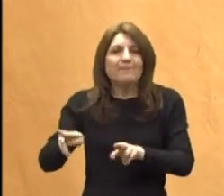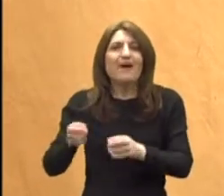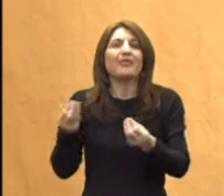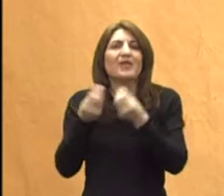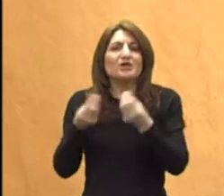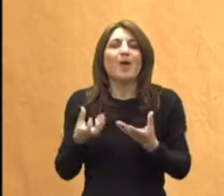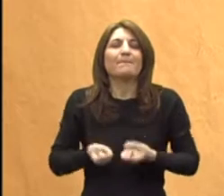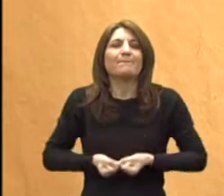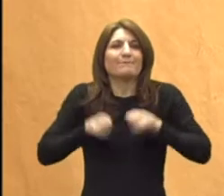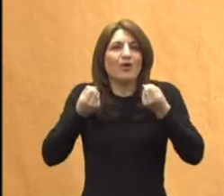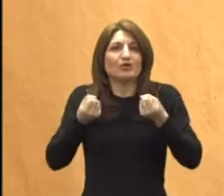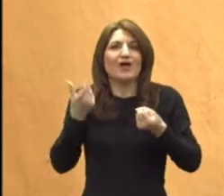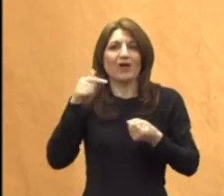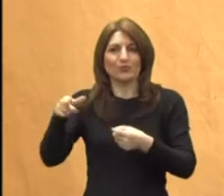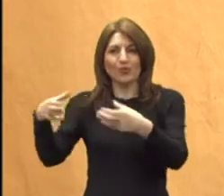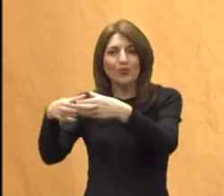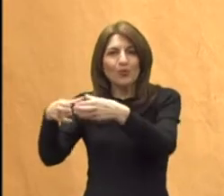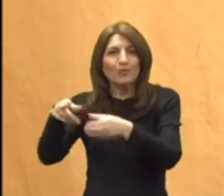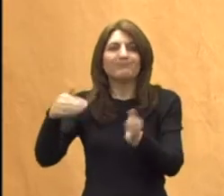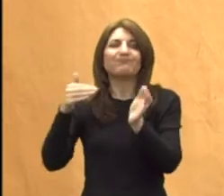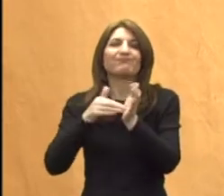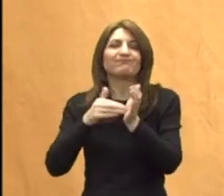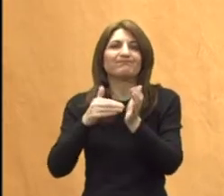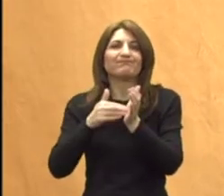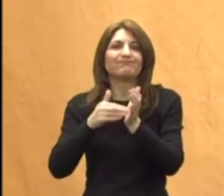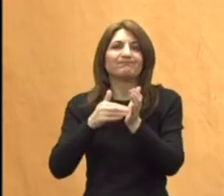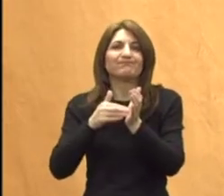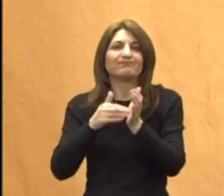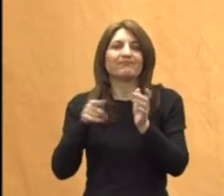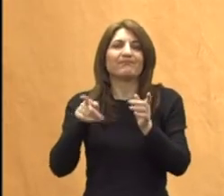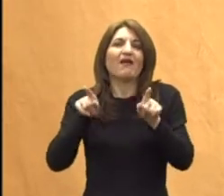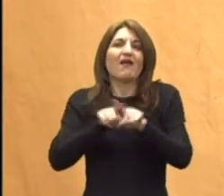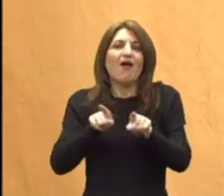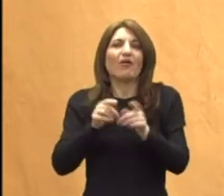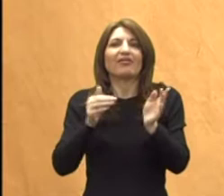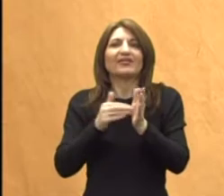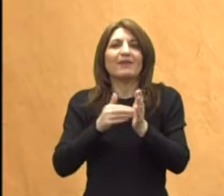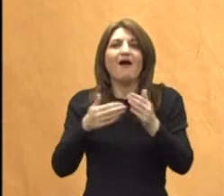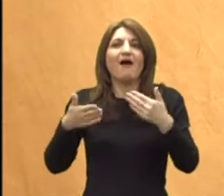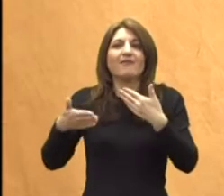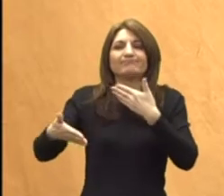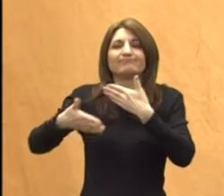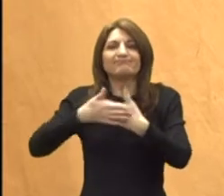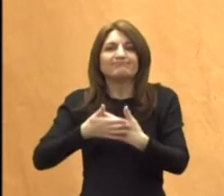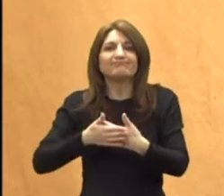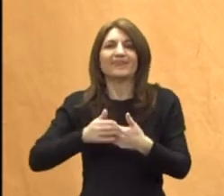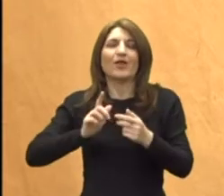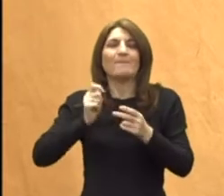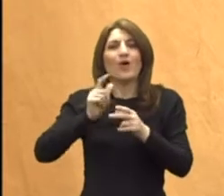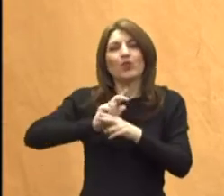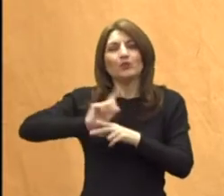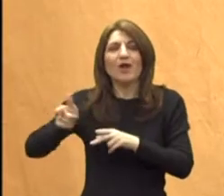ipak spadaju u jednu grupu gdje im treba jedan prilaz njihovom odgoju, njihovom